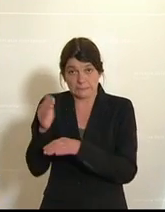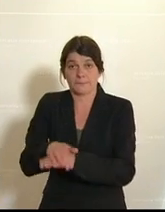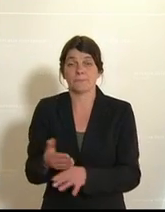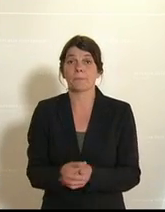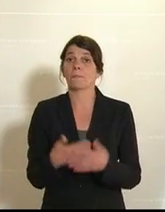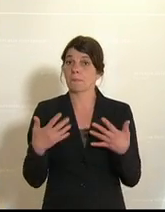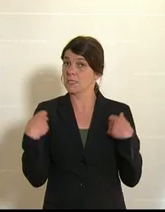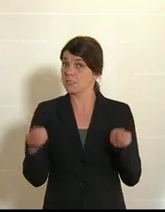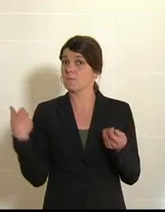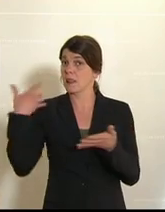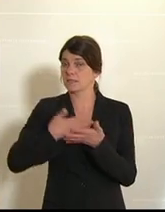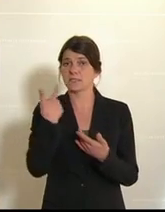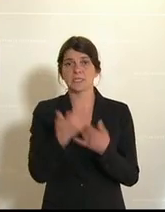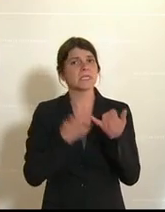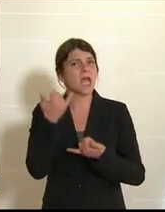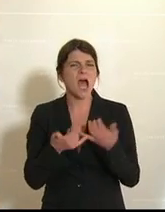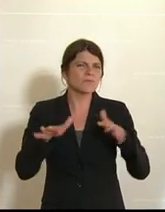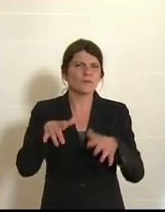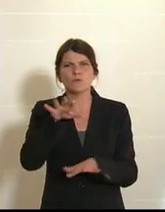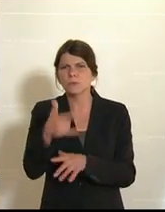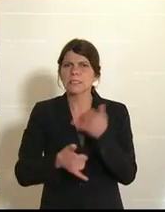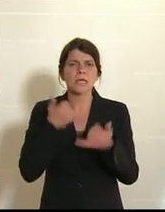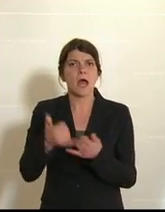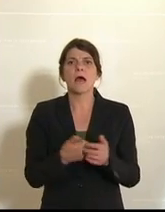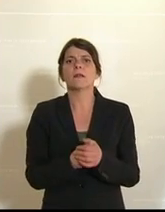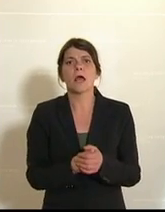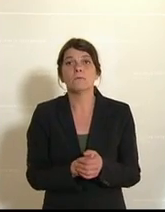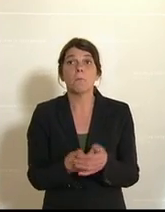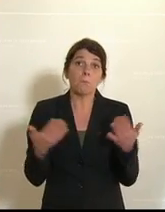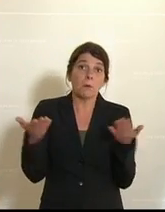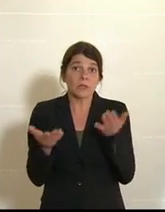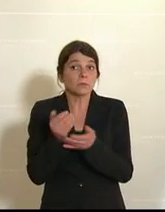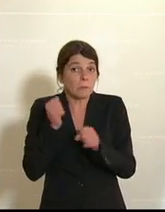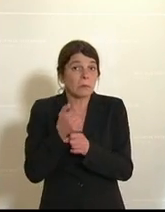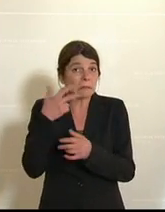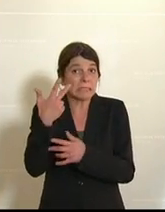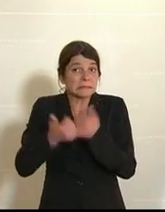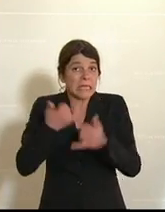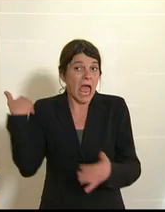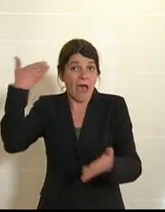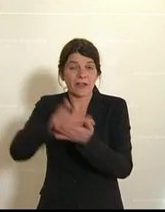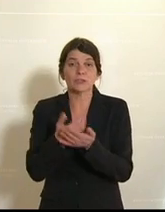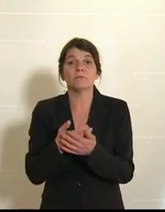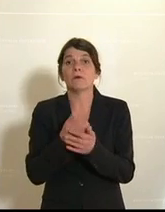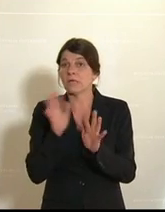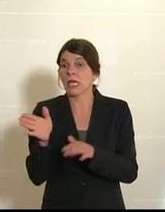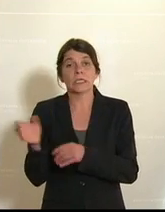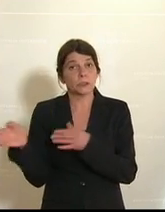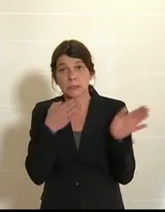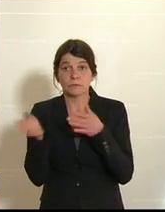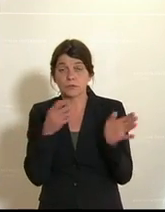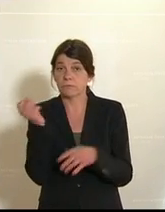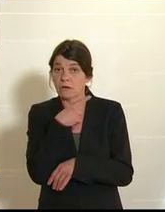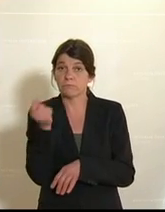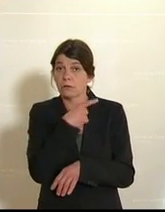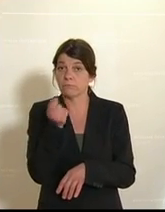gibt es in den letzten 20 Jahren oder 25 Jahren, vielleicht sogar 30 Jahren grobe Versäumnisse, die sich